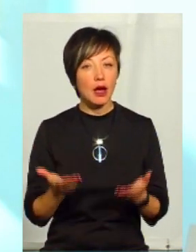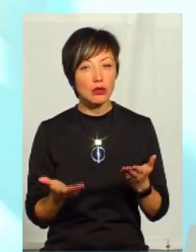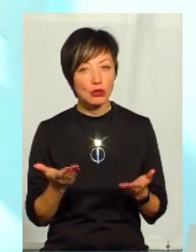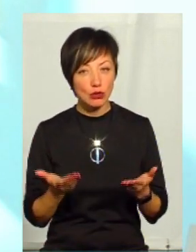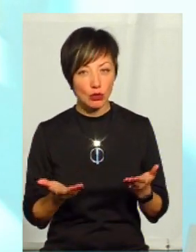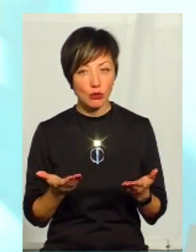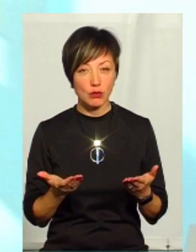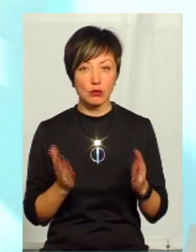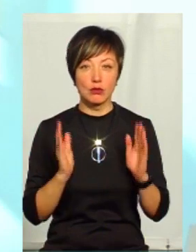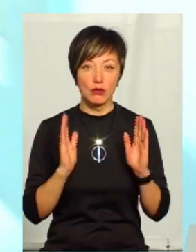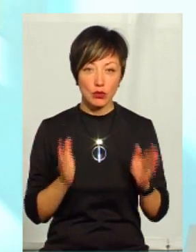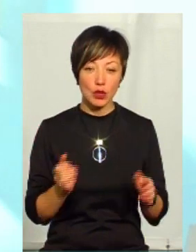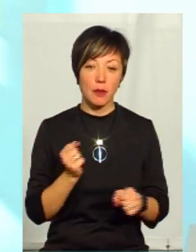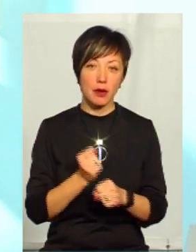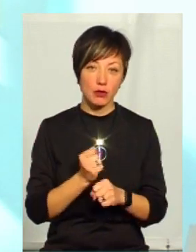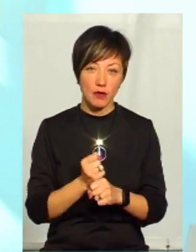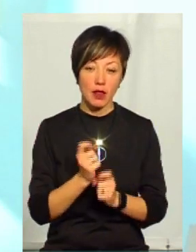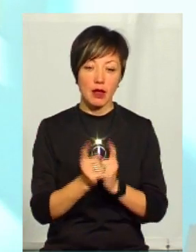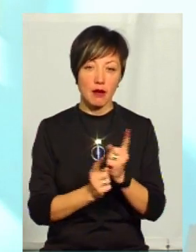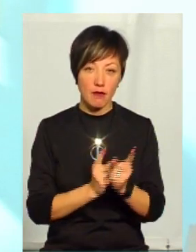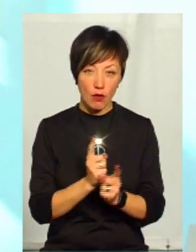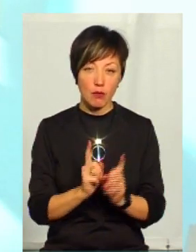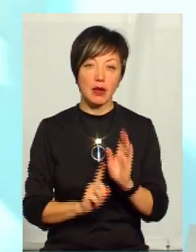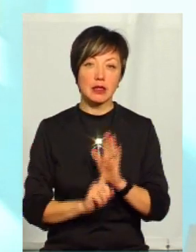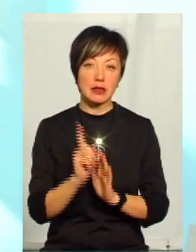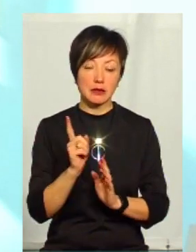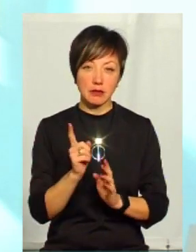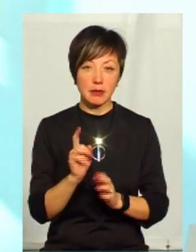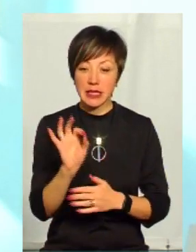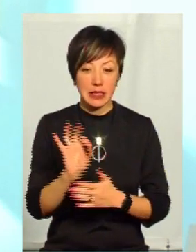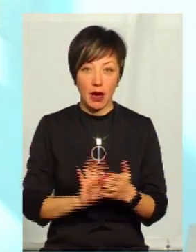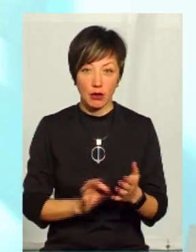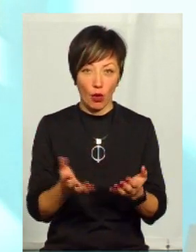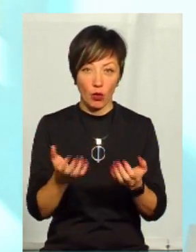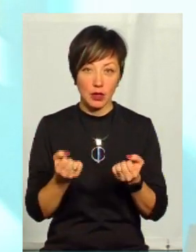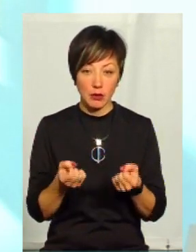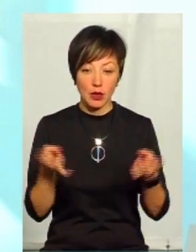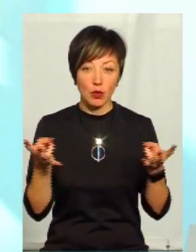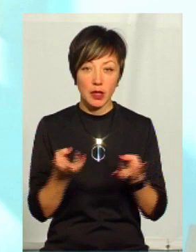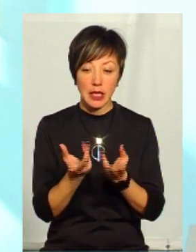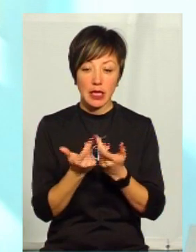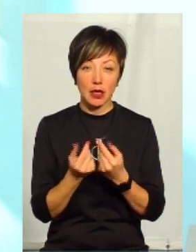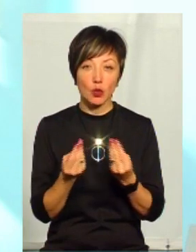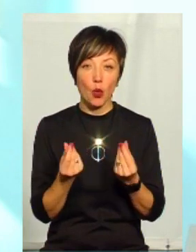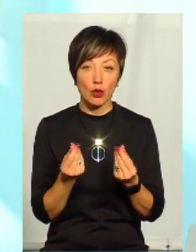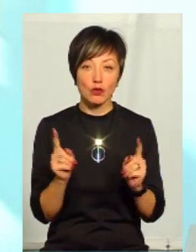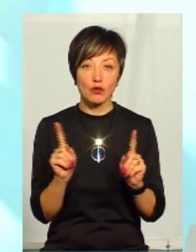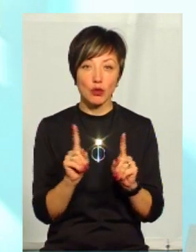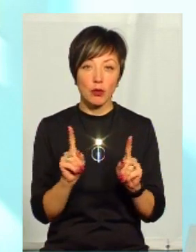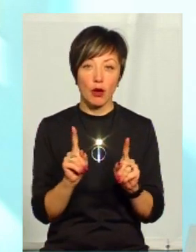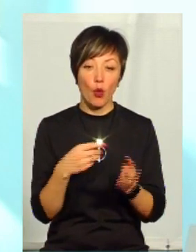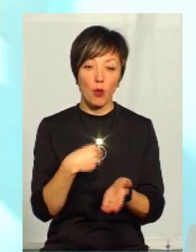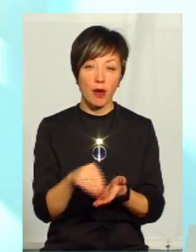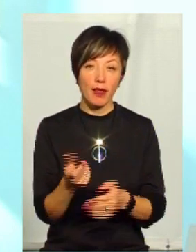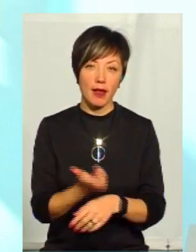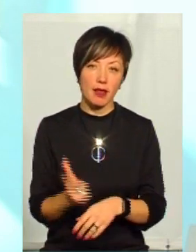буде працювати реформа, вона запрацює. Ми не зразу отримуємо необхідну кількість коштів для того, щоб піти і